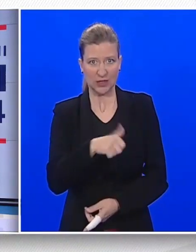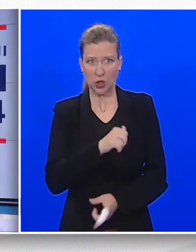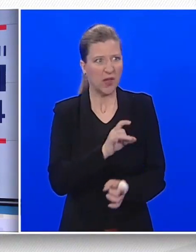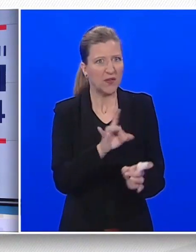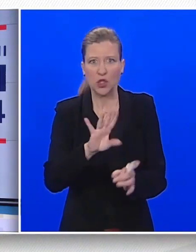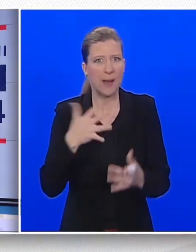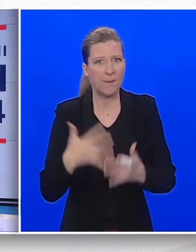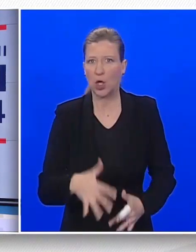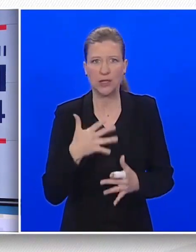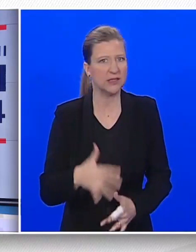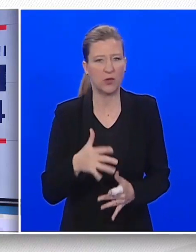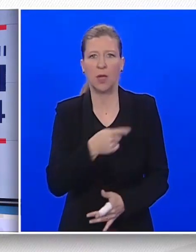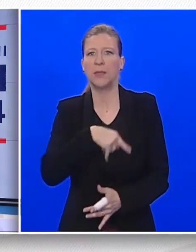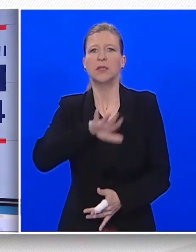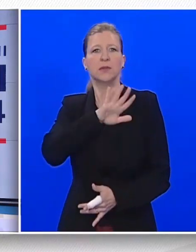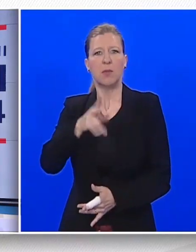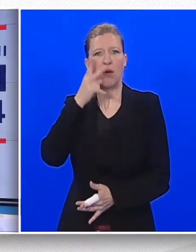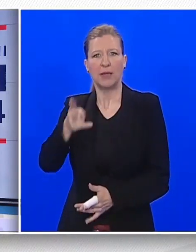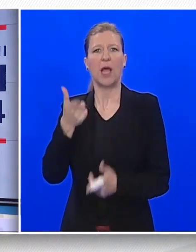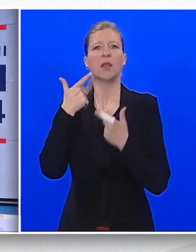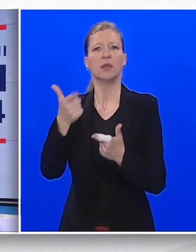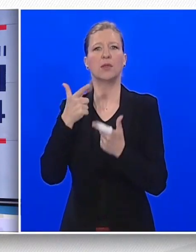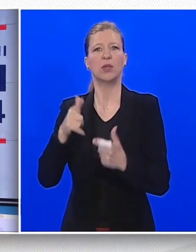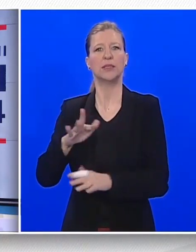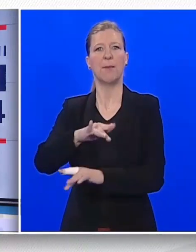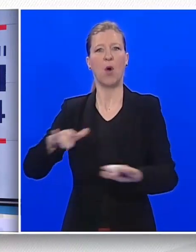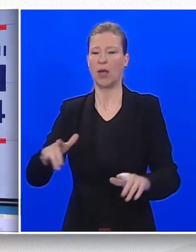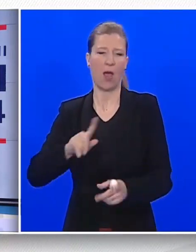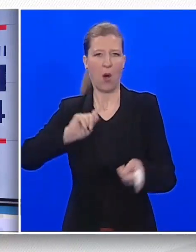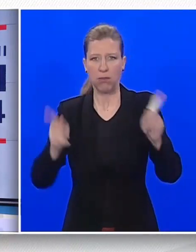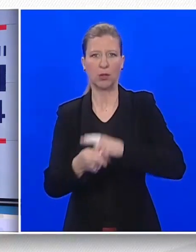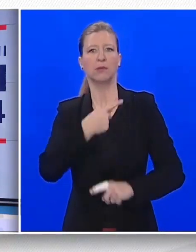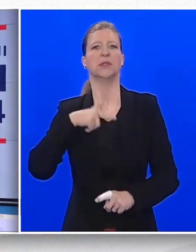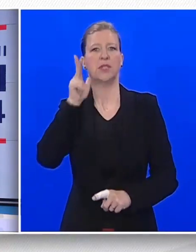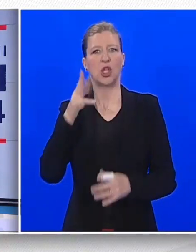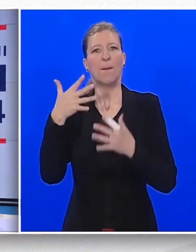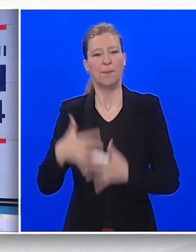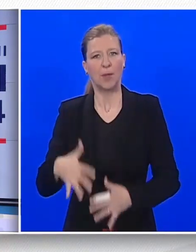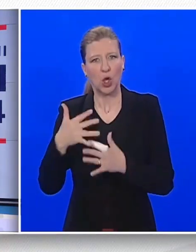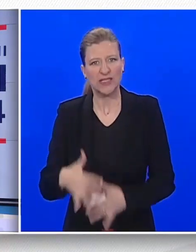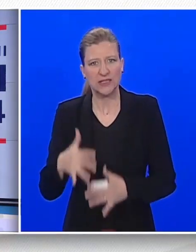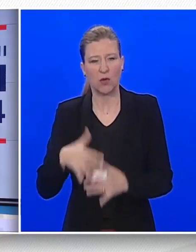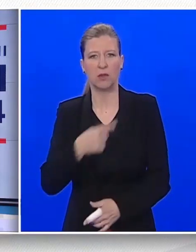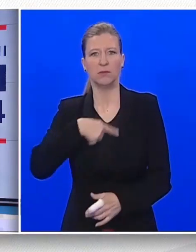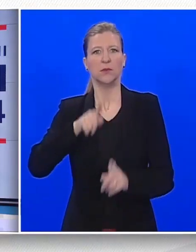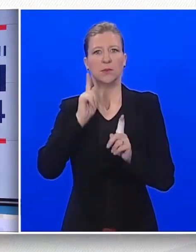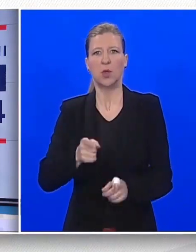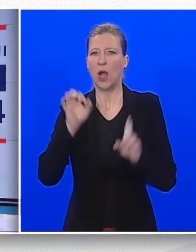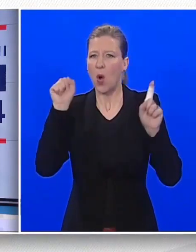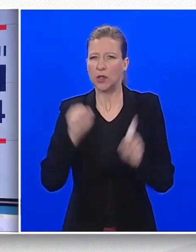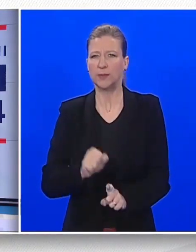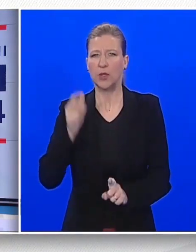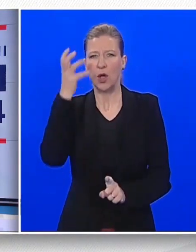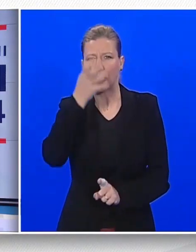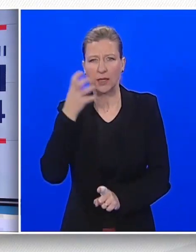uglavnom od turizma, od mora. Mi moramo osmisliti ozbiljnu strategiju kako ćemo se razvijati u